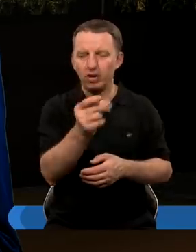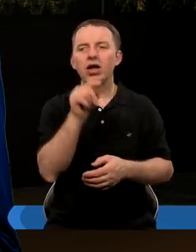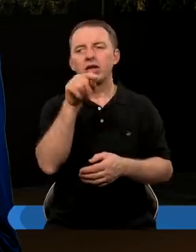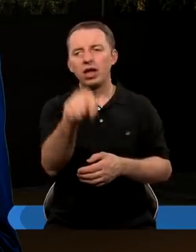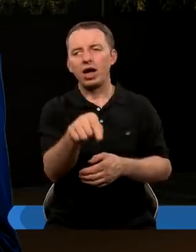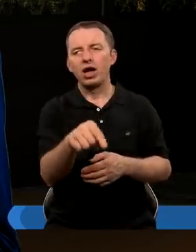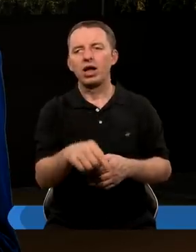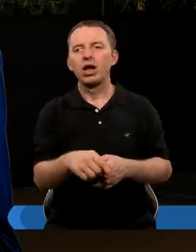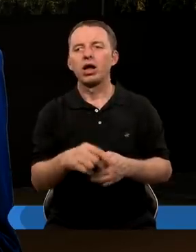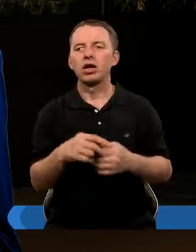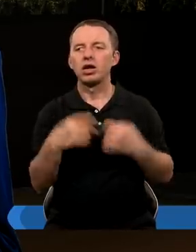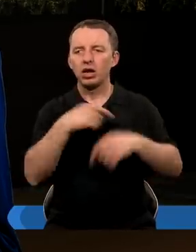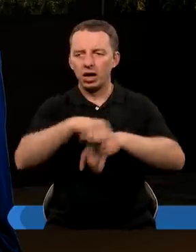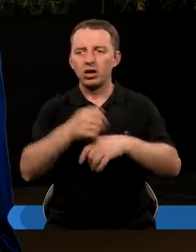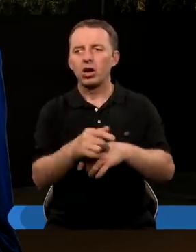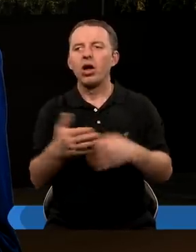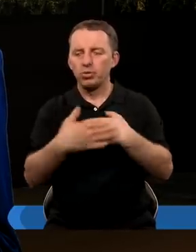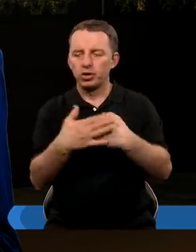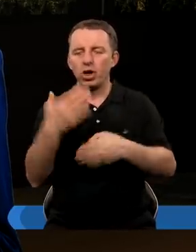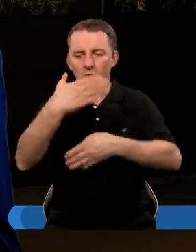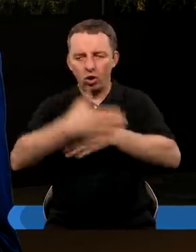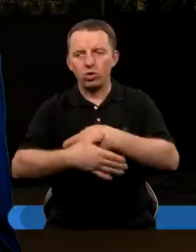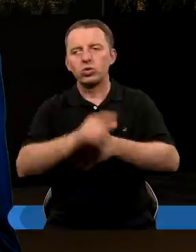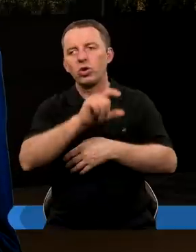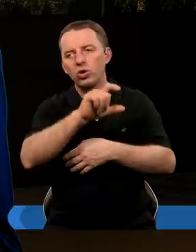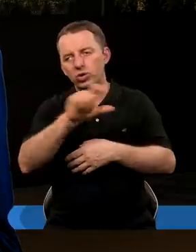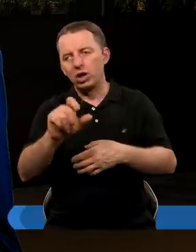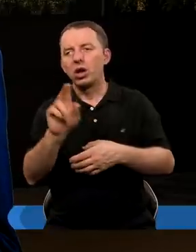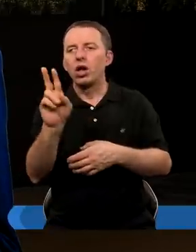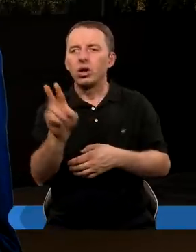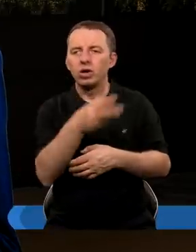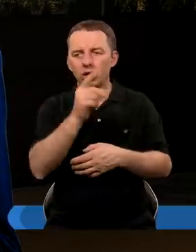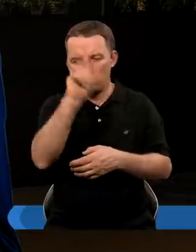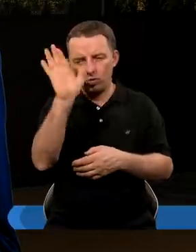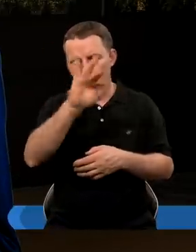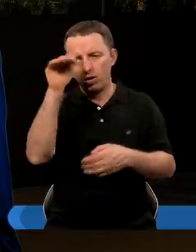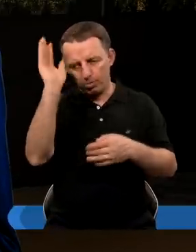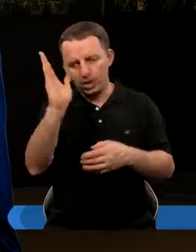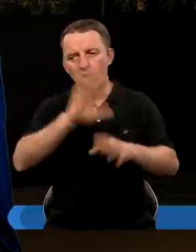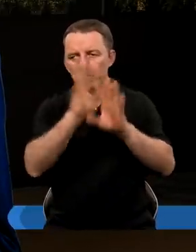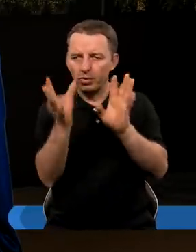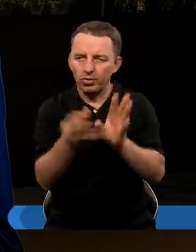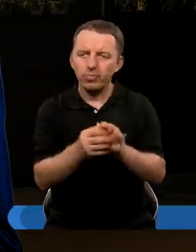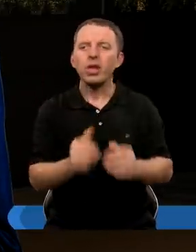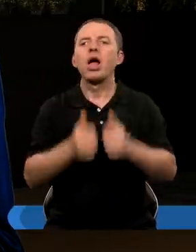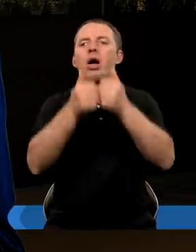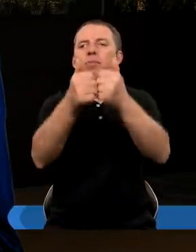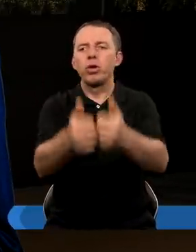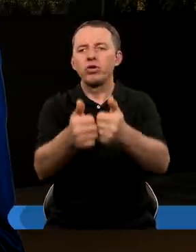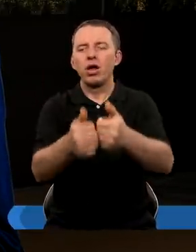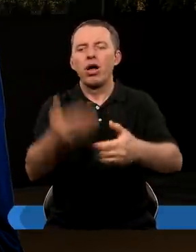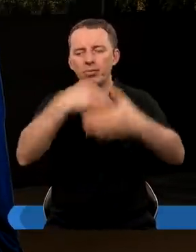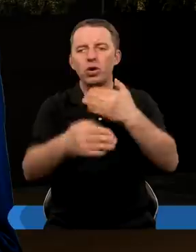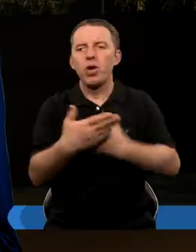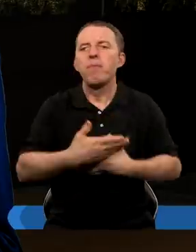tutaj też takie odzwierciedlenie sytuacji, która będzie miała przy końcu czasów, kiedy no lud Boży mimo wszystko będzie postawiony